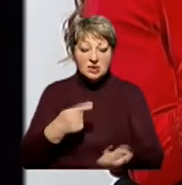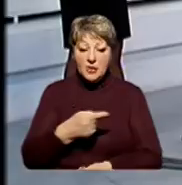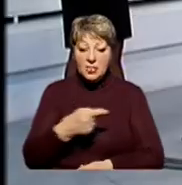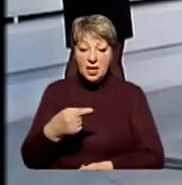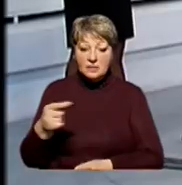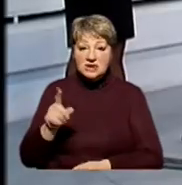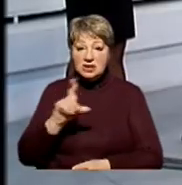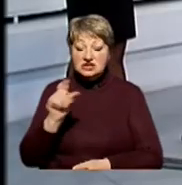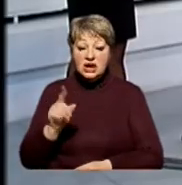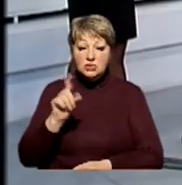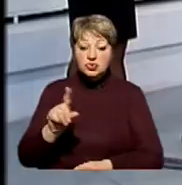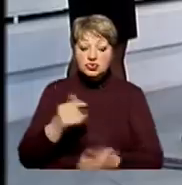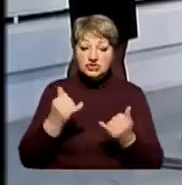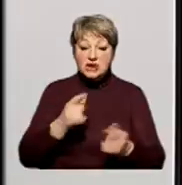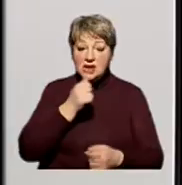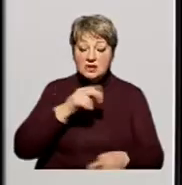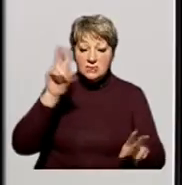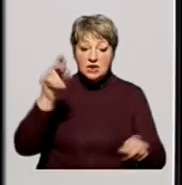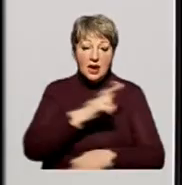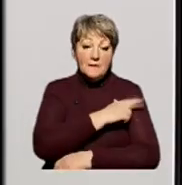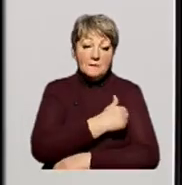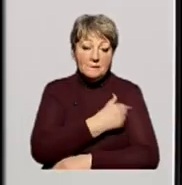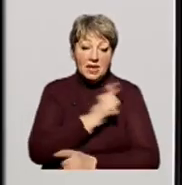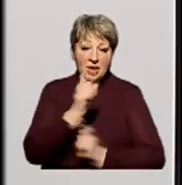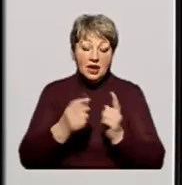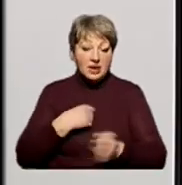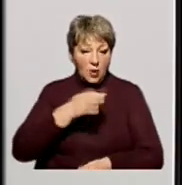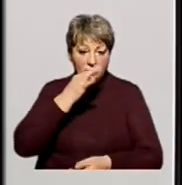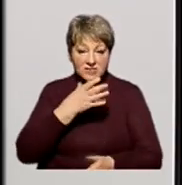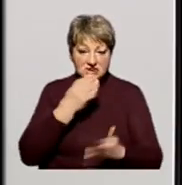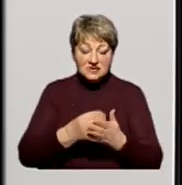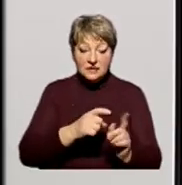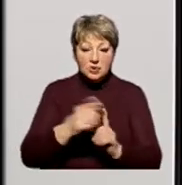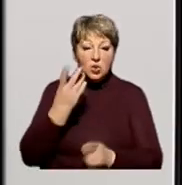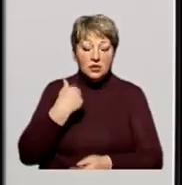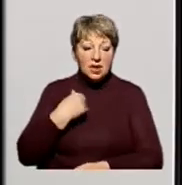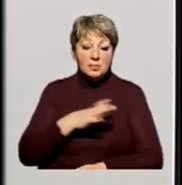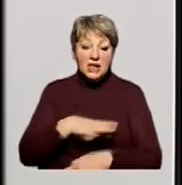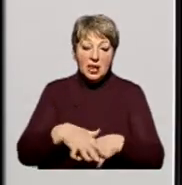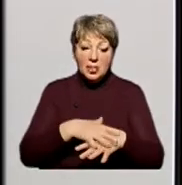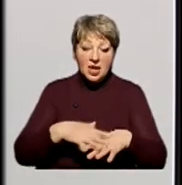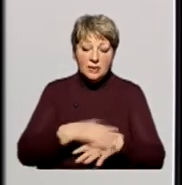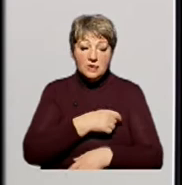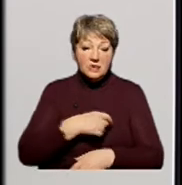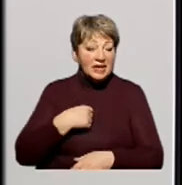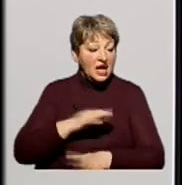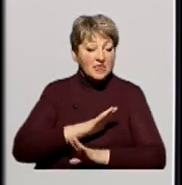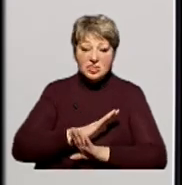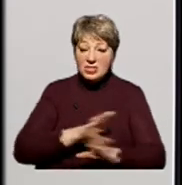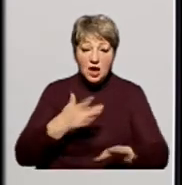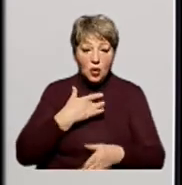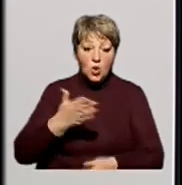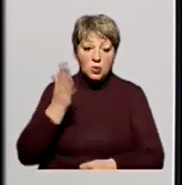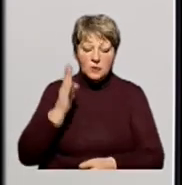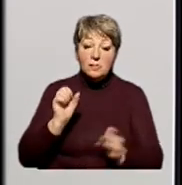до того, що зараз називається медична реформа. Я відповідаю за свої слова, тому що коли я був народним депутатом, я не голосував за цю медичну реформу.